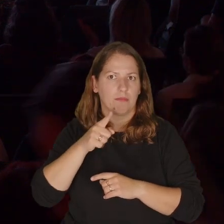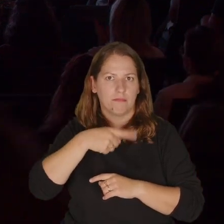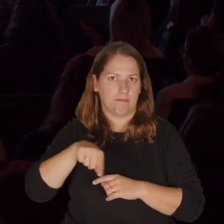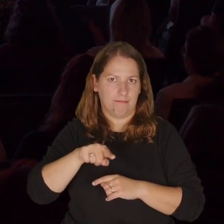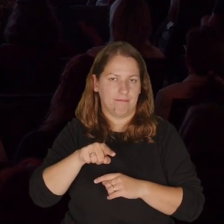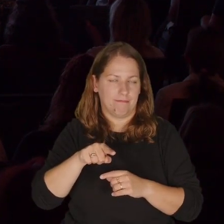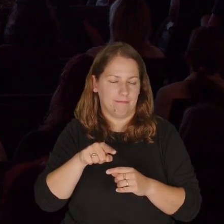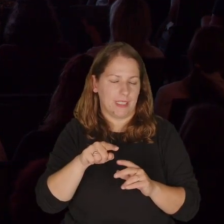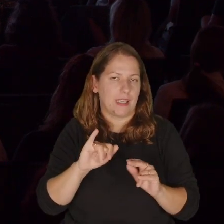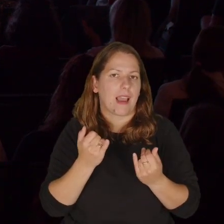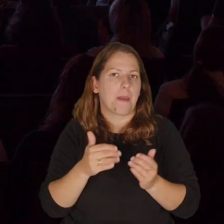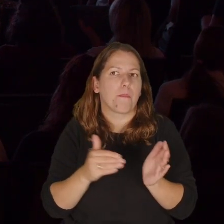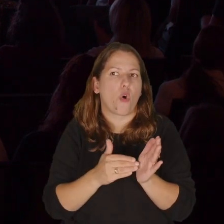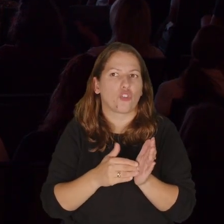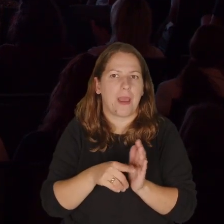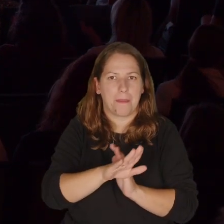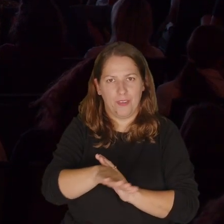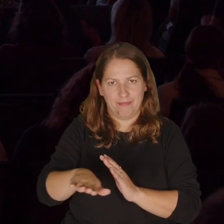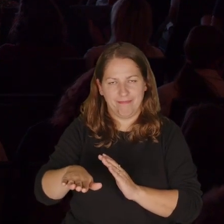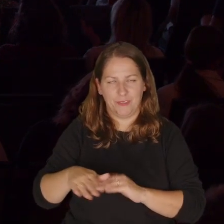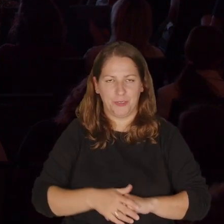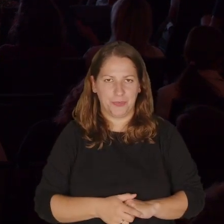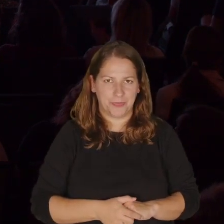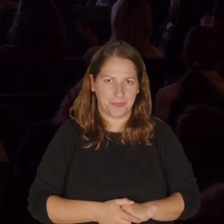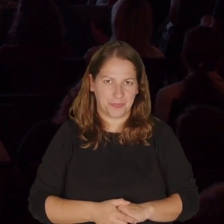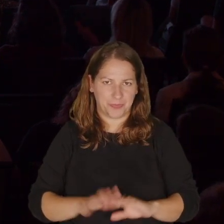źródła, jakie są podstawy tych mechanizmów.